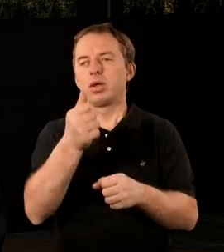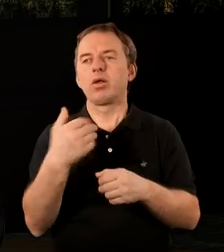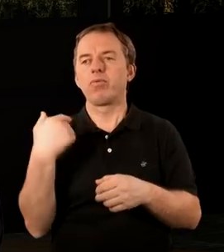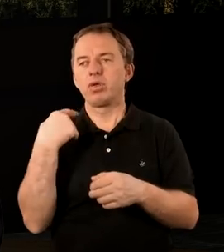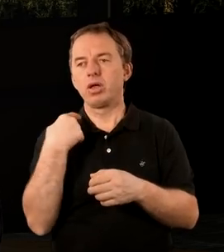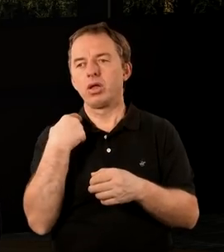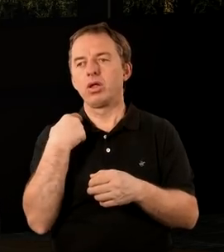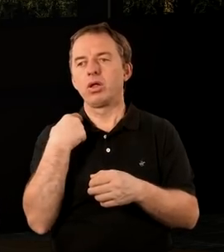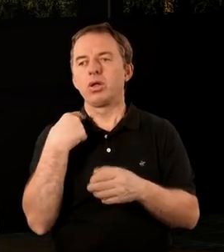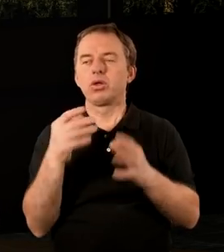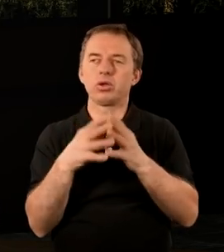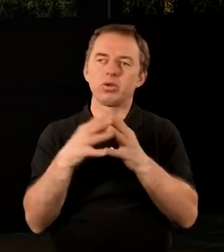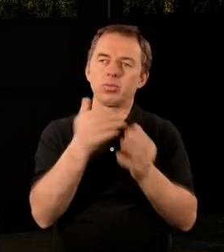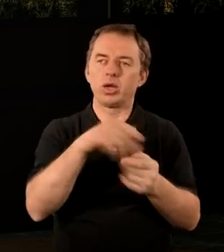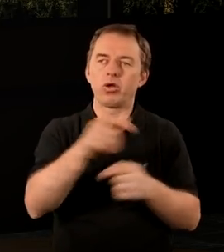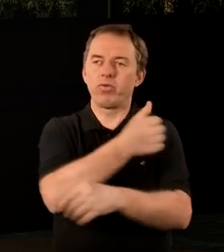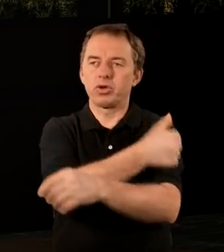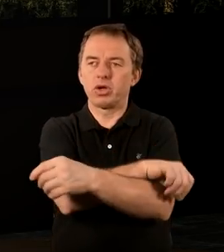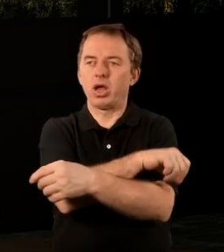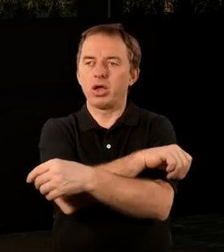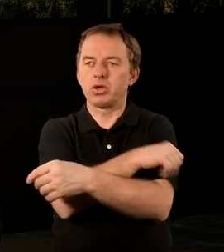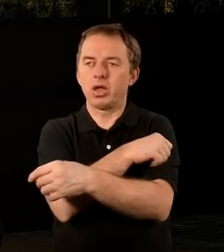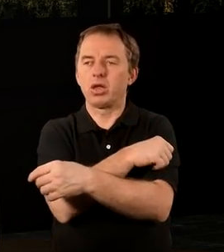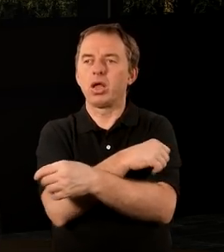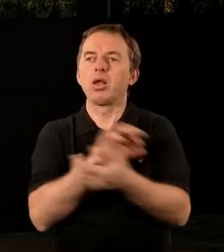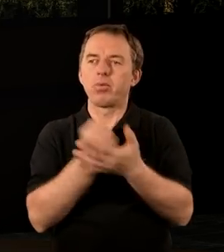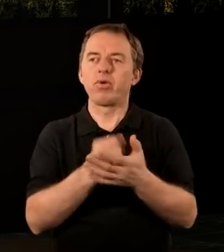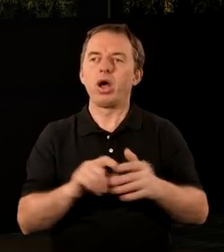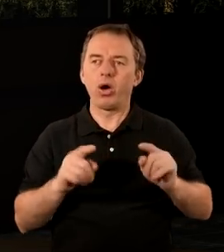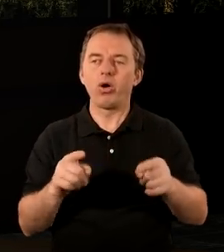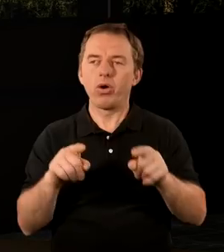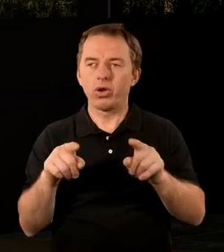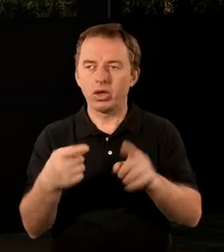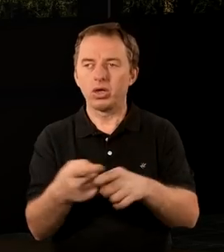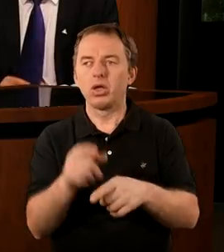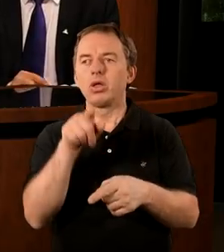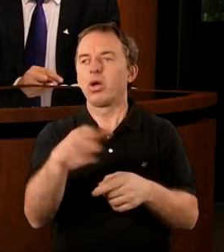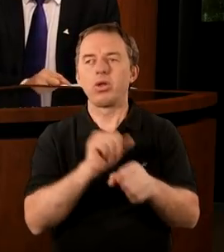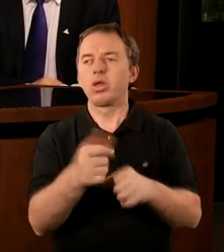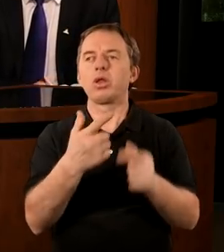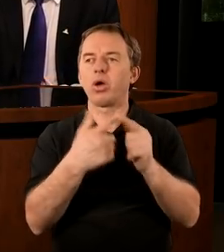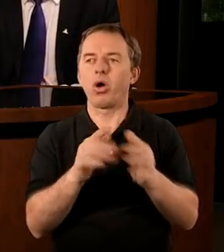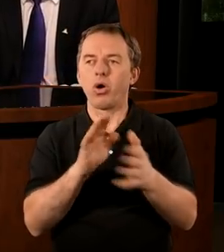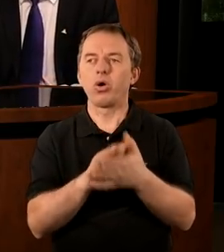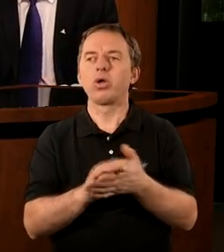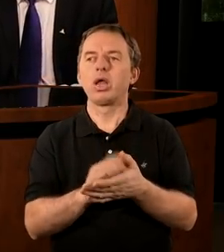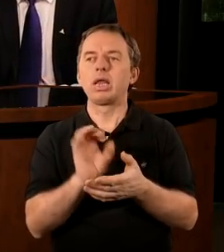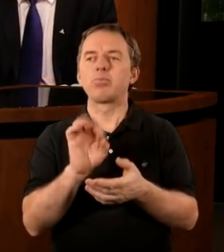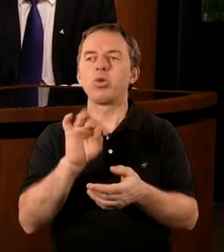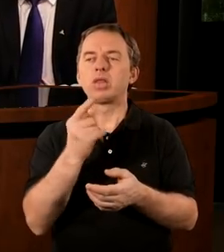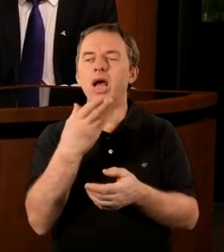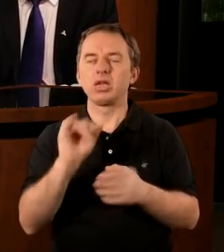I wieku. Nie wiem, około 10 milionów chrześcijan, prawda? W kwestii organizacji tego kościoła to już nie jest ten kościół